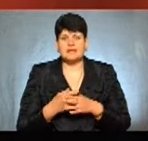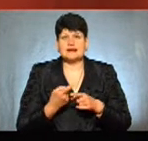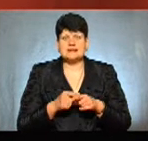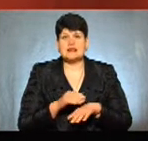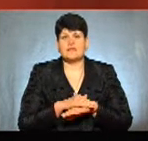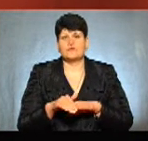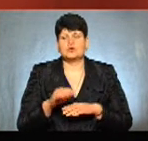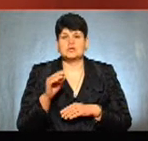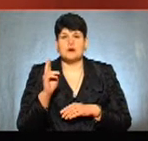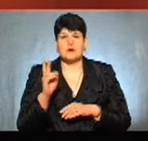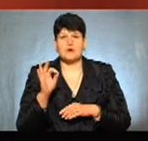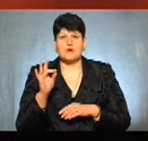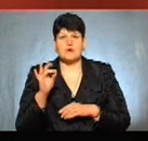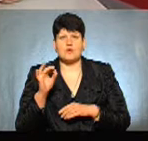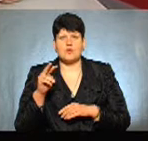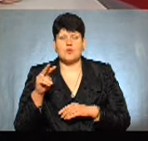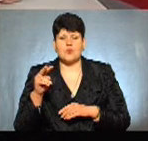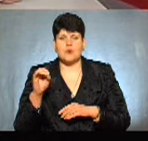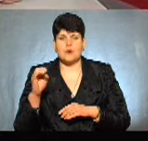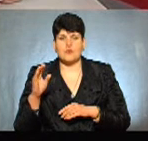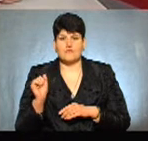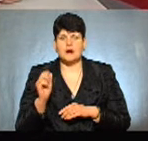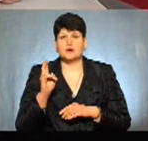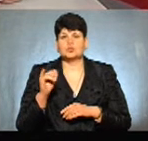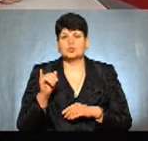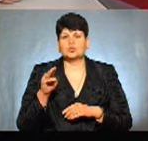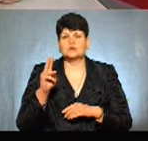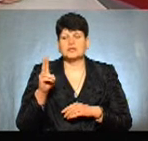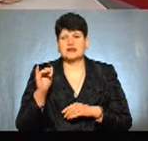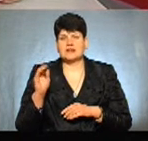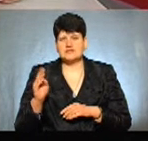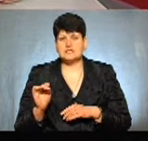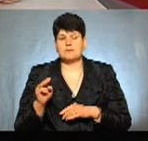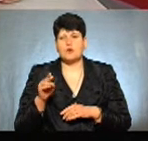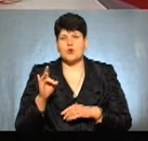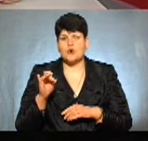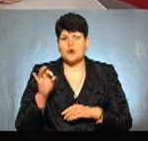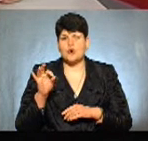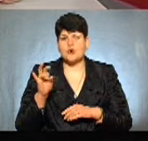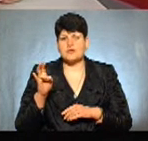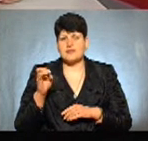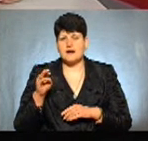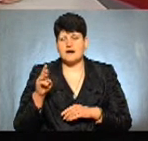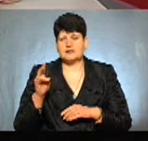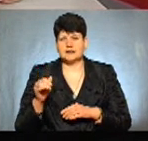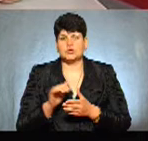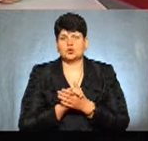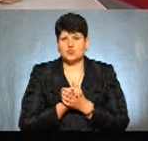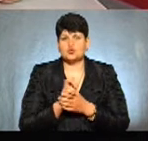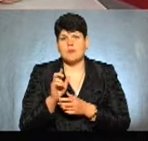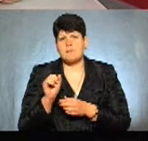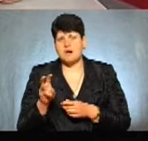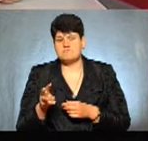Корольова, це мікрорайон Кутківці, Пронятин, це райони житлові дружба, БАМ.